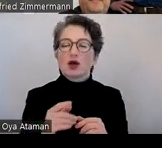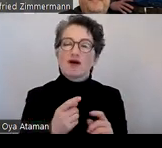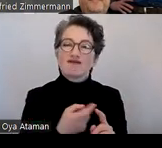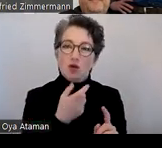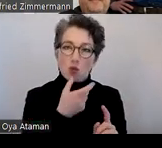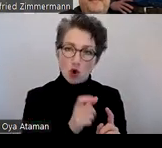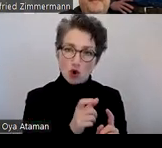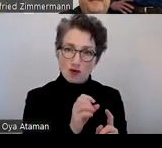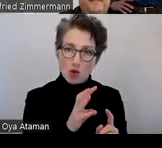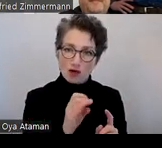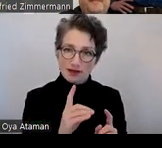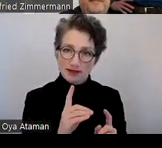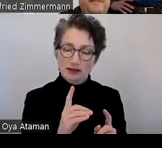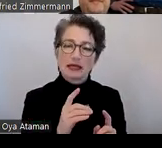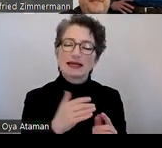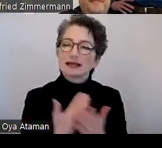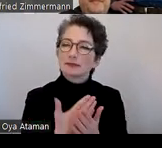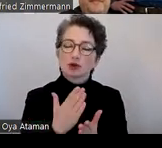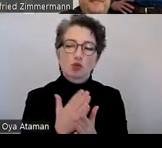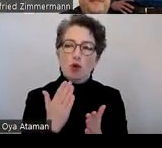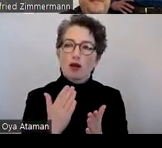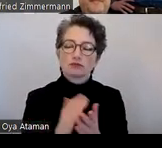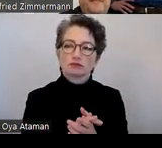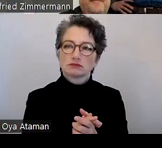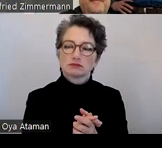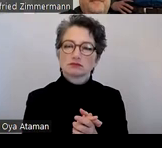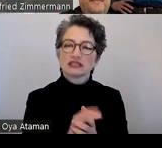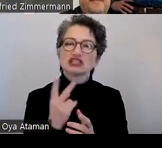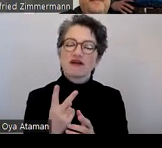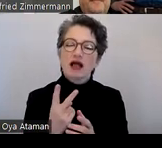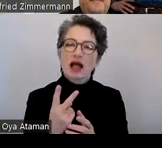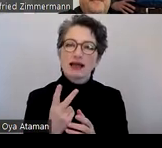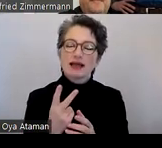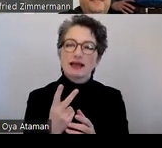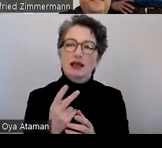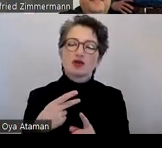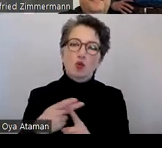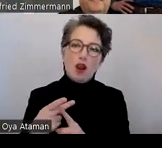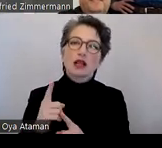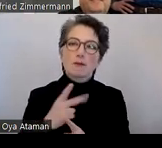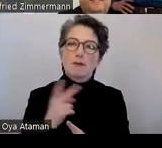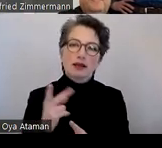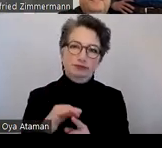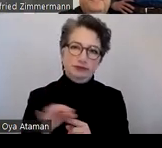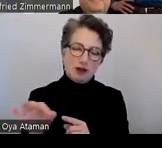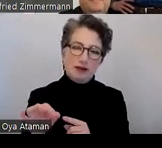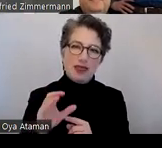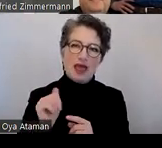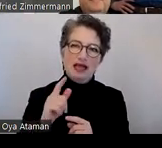zum Beispiel gibt es eigentlich nur diese zwei kostenpflichtige Tools im Moment Access Word